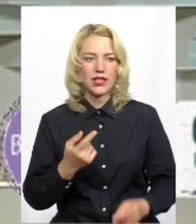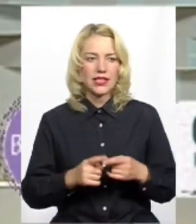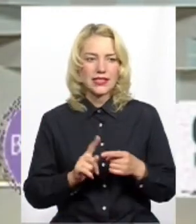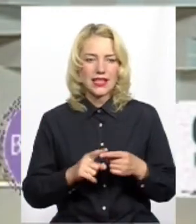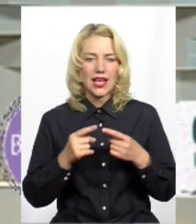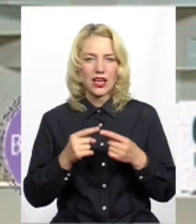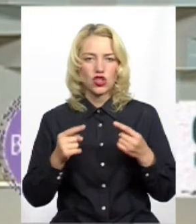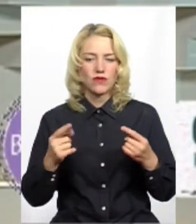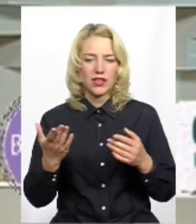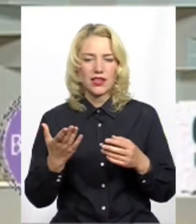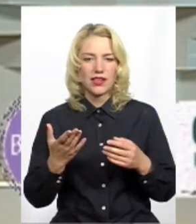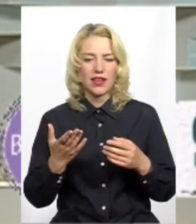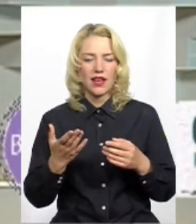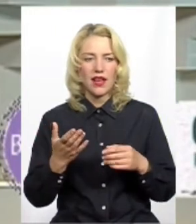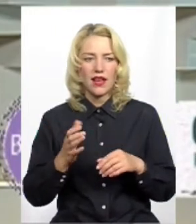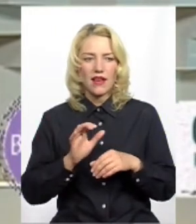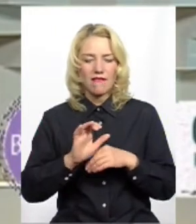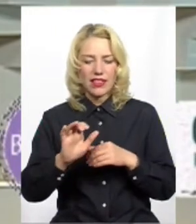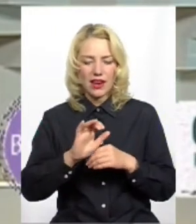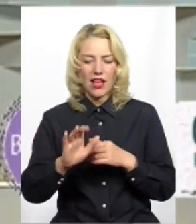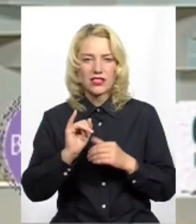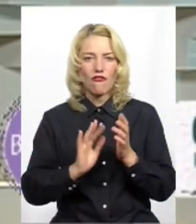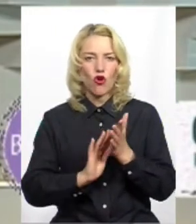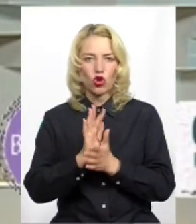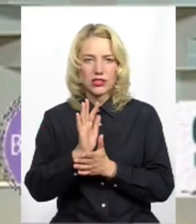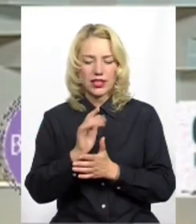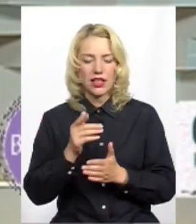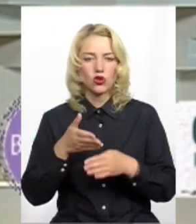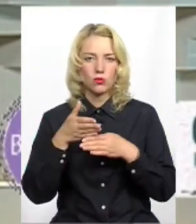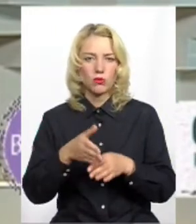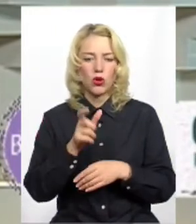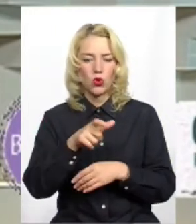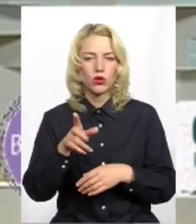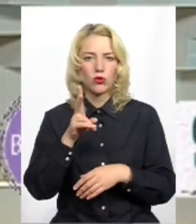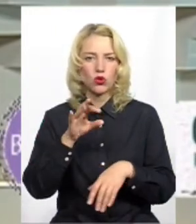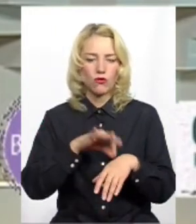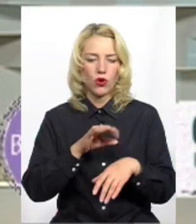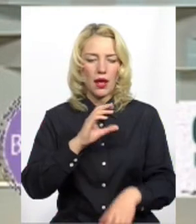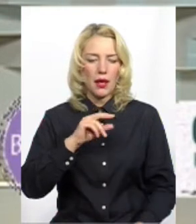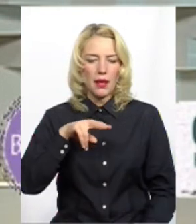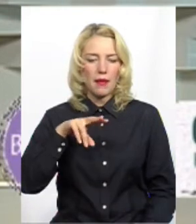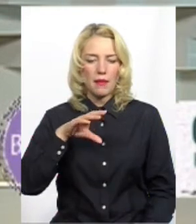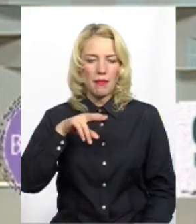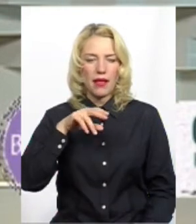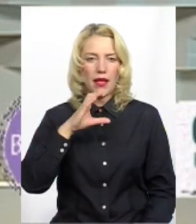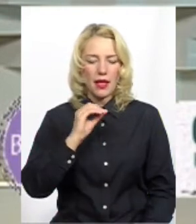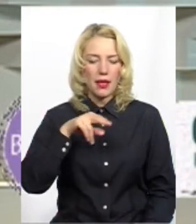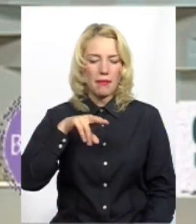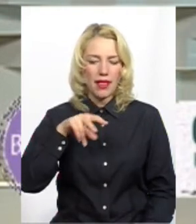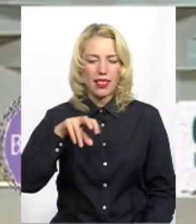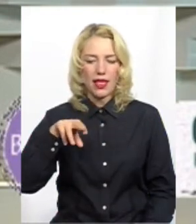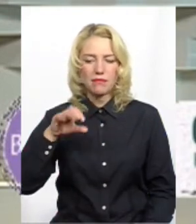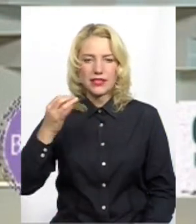це речовина, яка виділяється з певних рослин, допомагає людям, хворим на епілепсію, допомагає людям, хворим на рак.